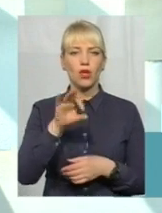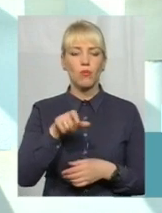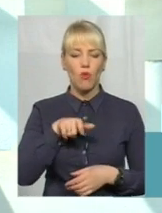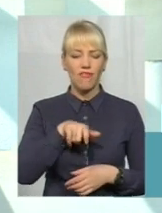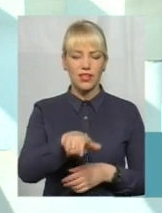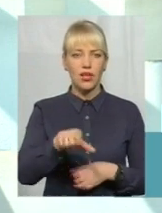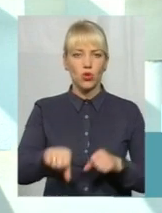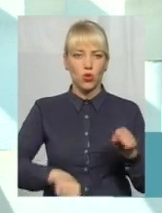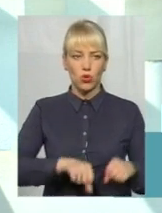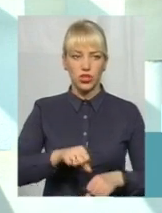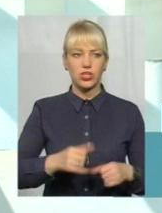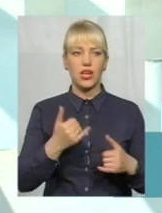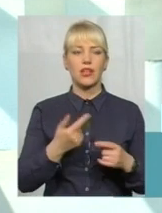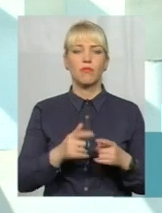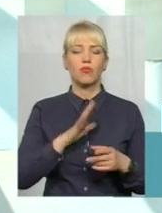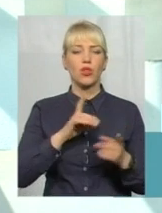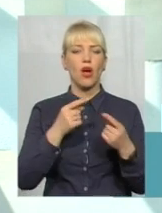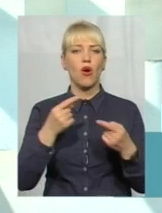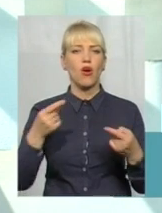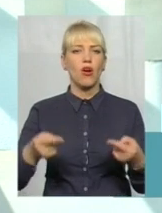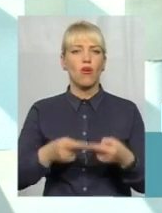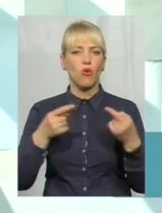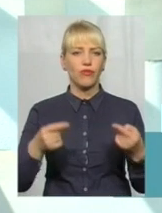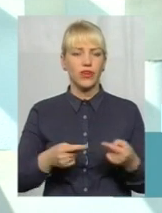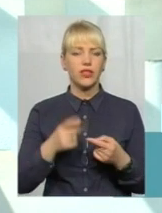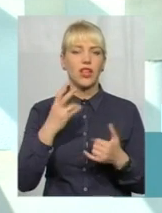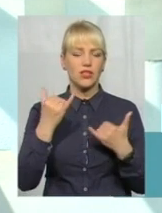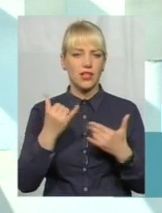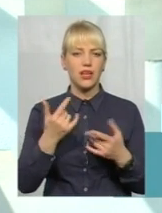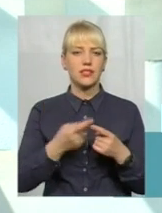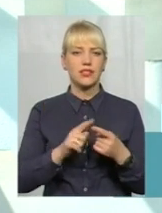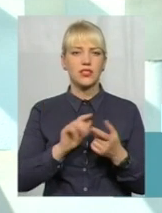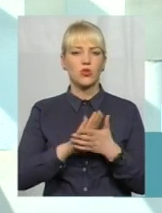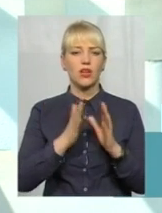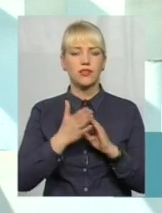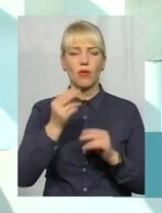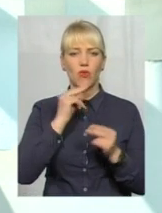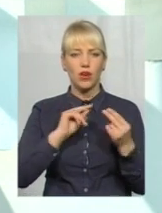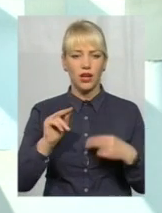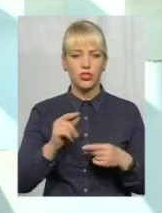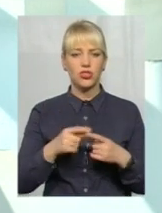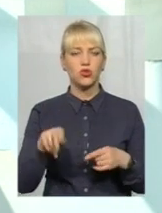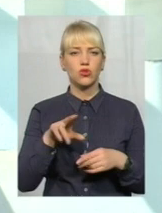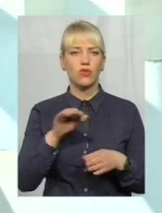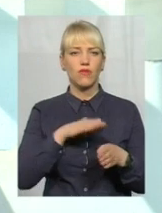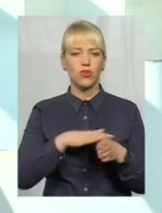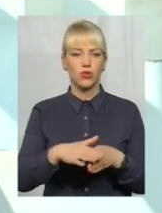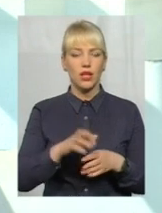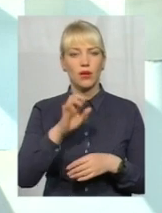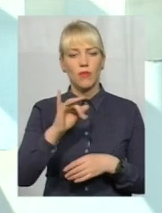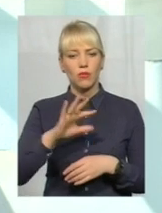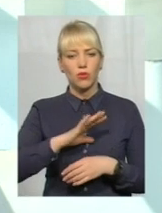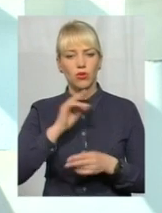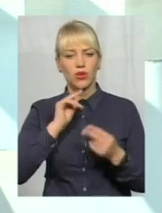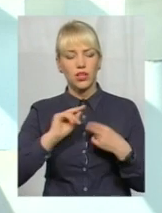вже з цим ситуація покращилась. Чи стосується якості виконання, то, звичайно, було б краще, якби доріжка була